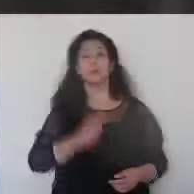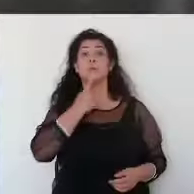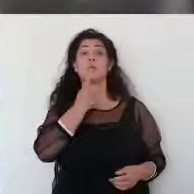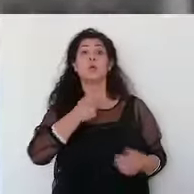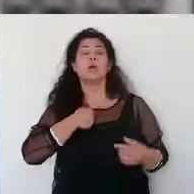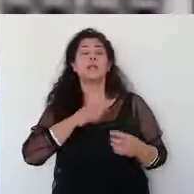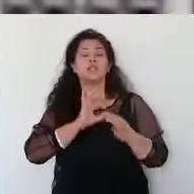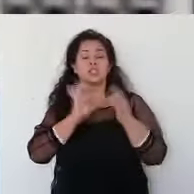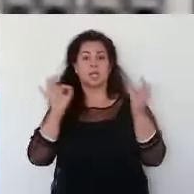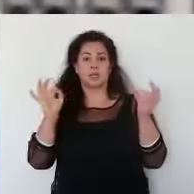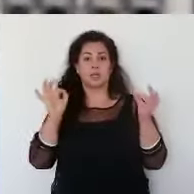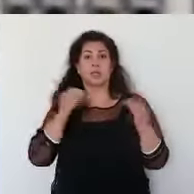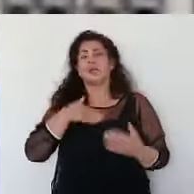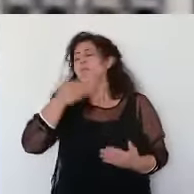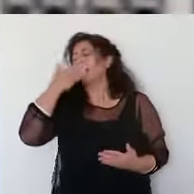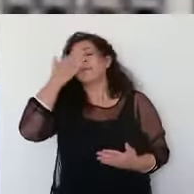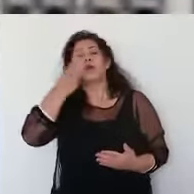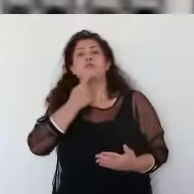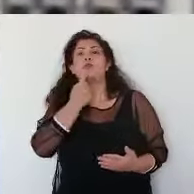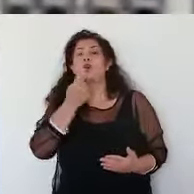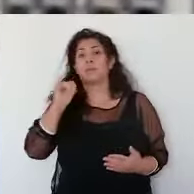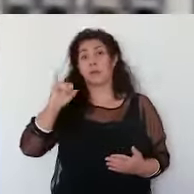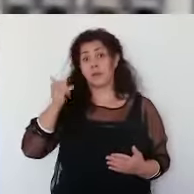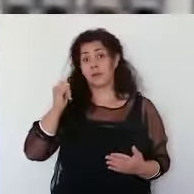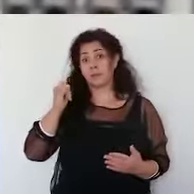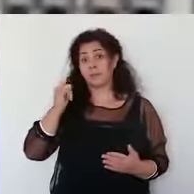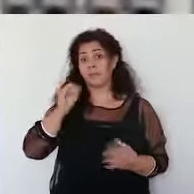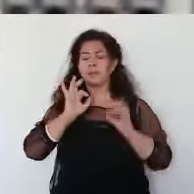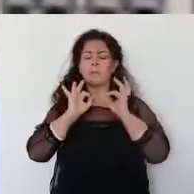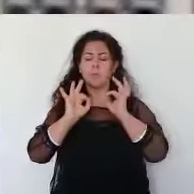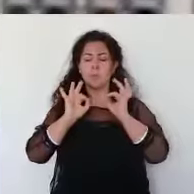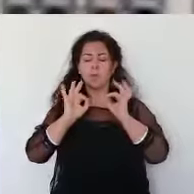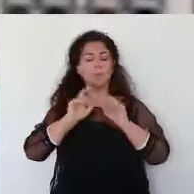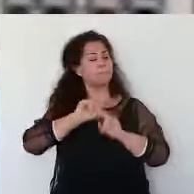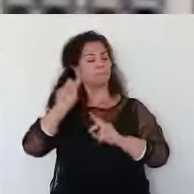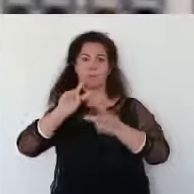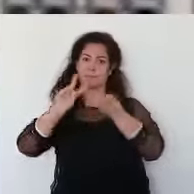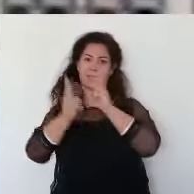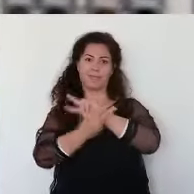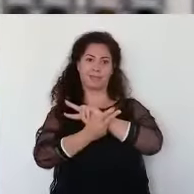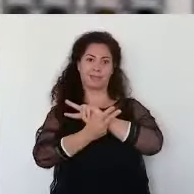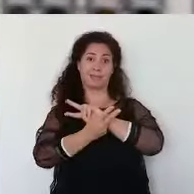بقول أنا شغلة ما بعرف أقولها بالعربة إنه